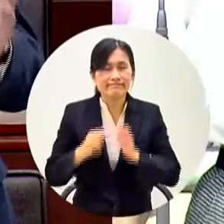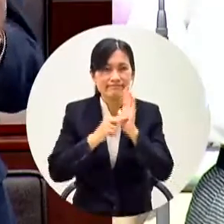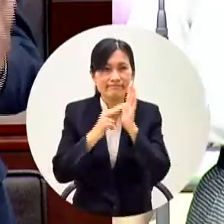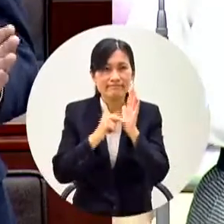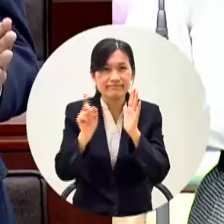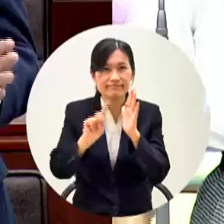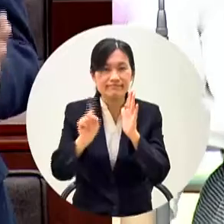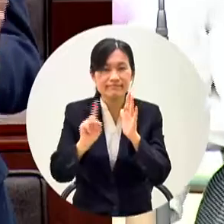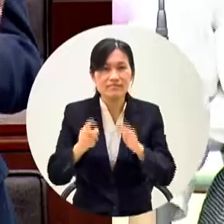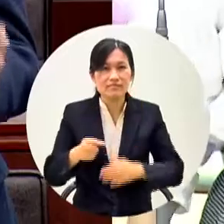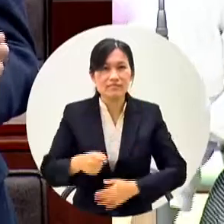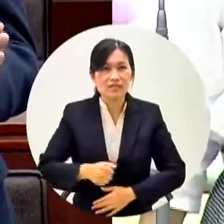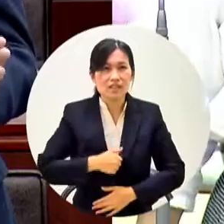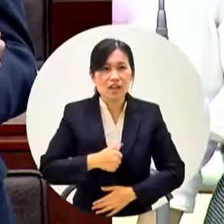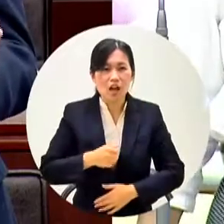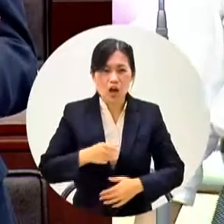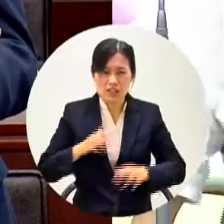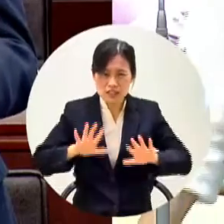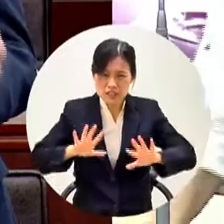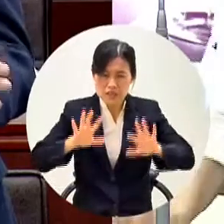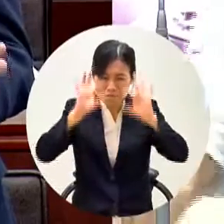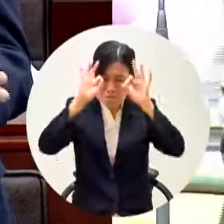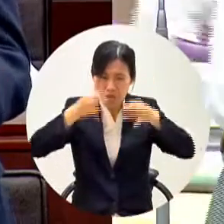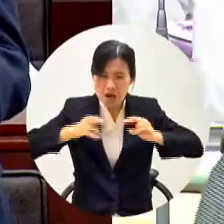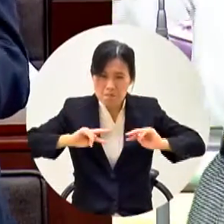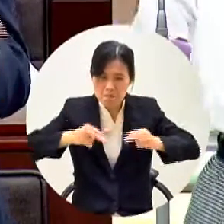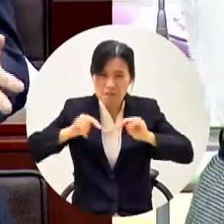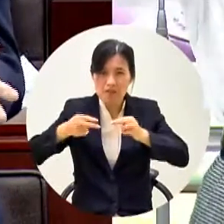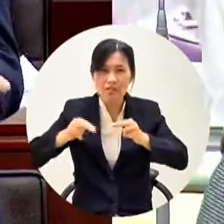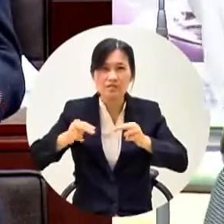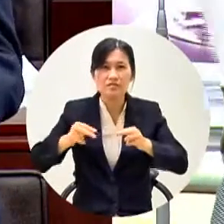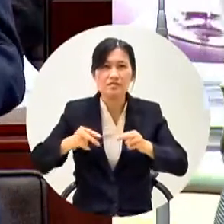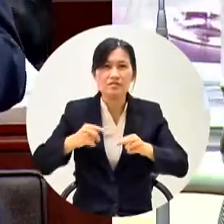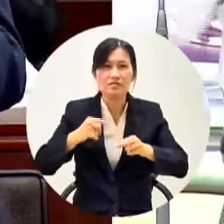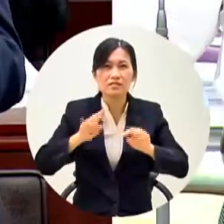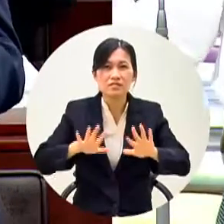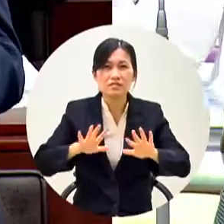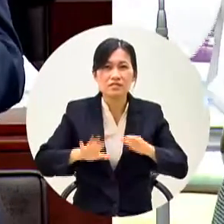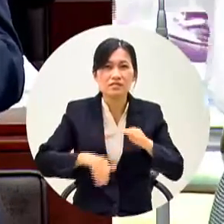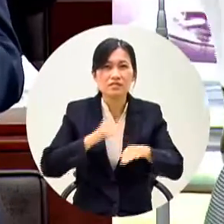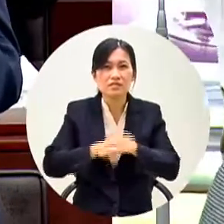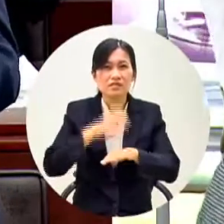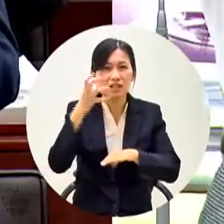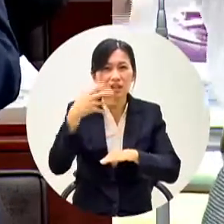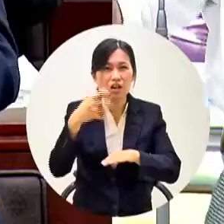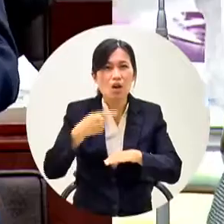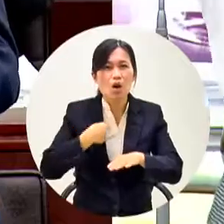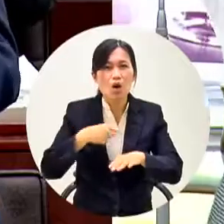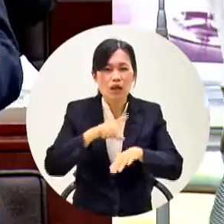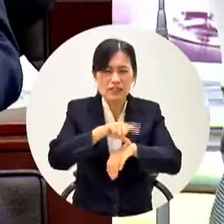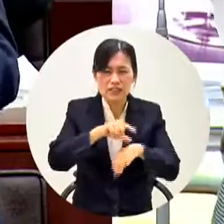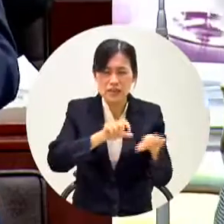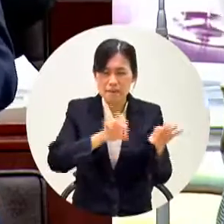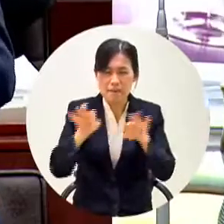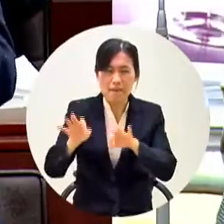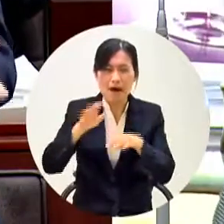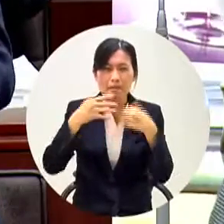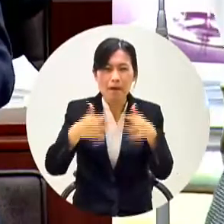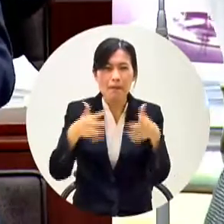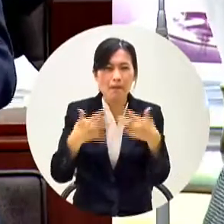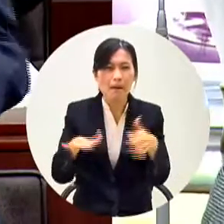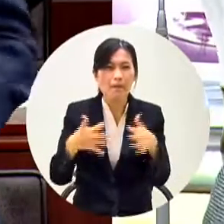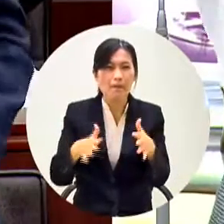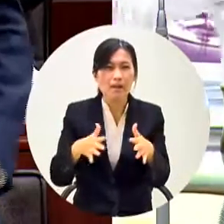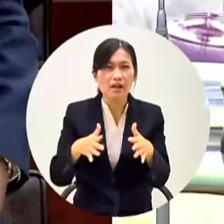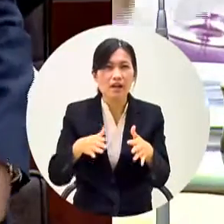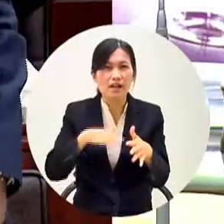第一個呢其實我們應該要檢討目前一個禮拜兩個鐘頭的效果如果兩個鐘頭的效果都很差加一個鐘頭的數字真的